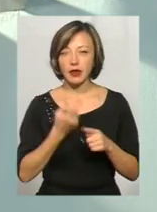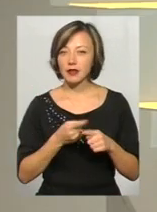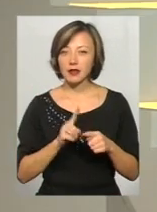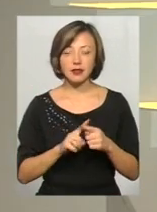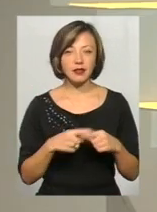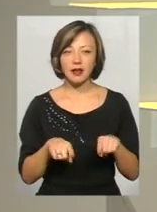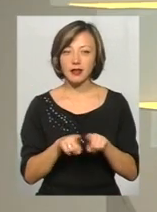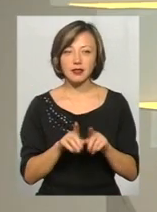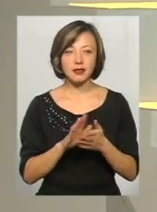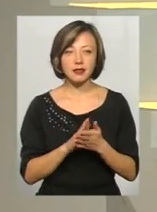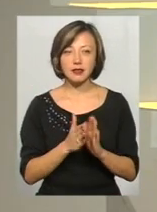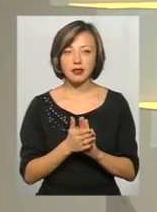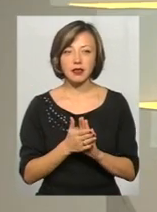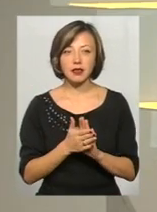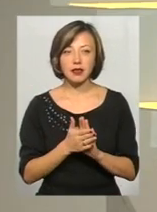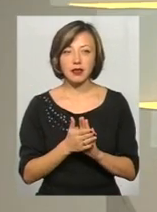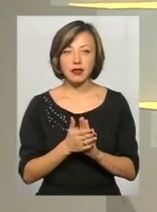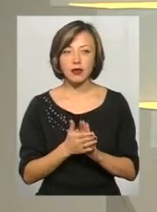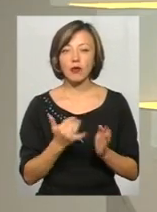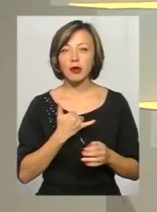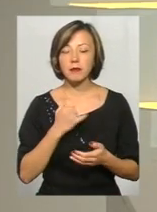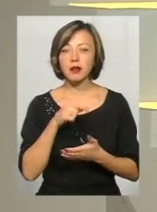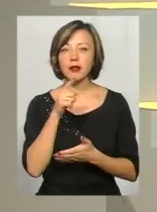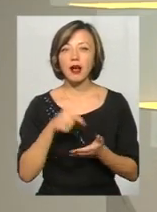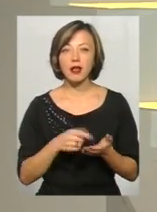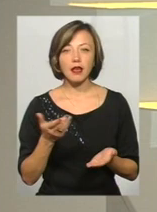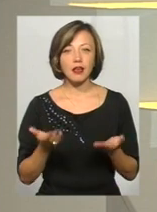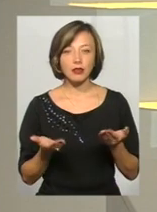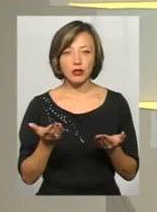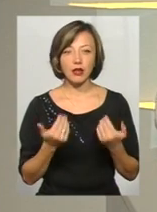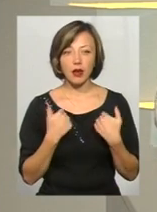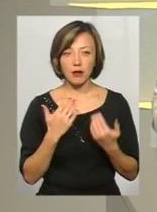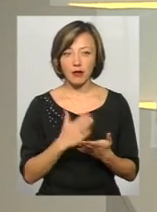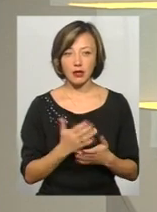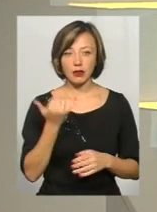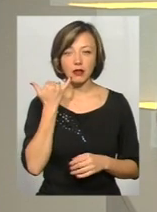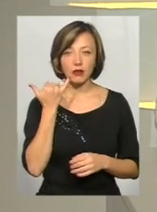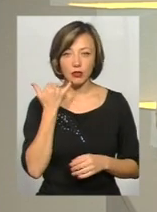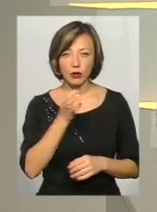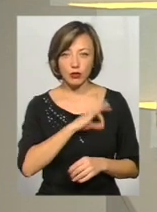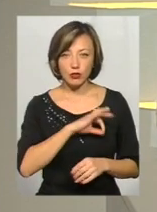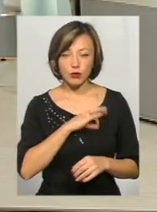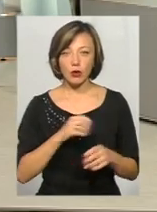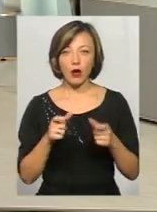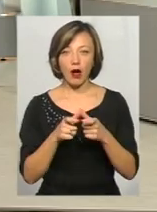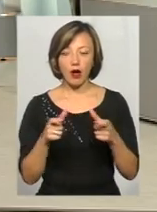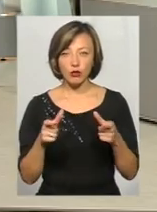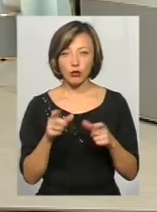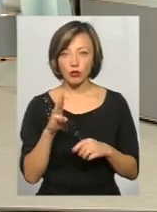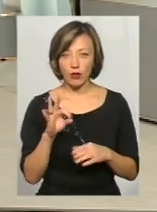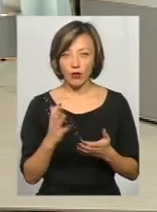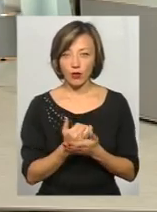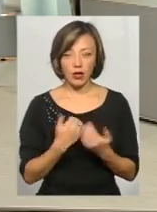тут така ситуація складається, у мене тепер питання. Якщо я маю телефон, я користуюсь карткою, то,